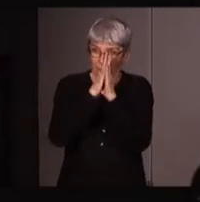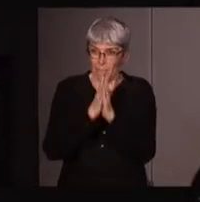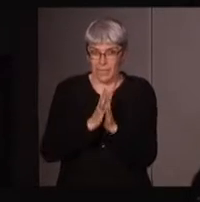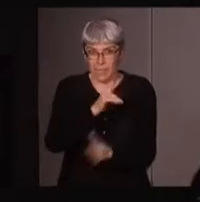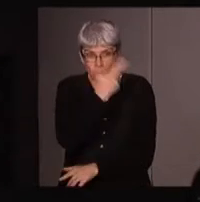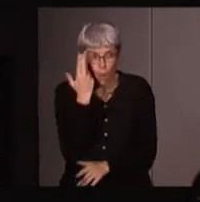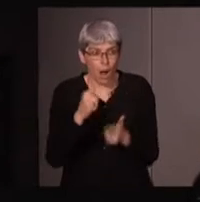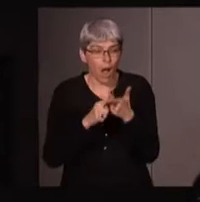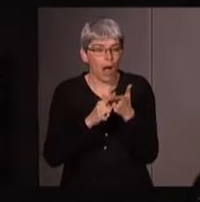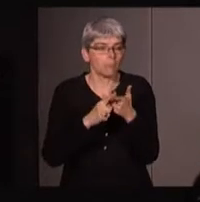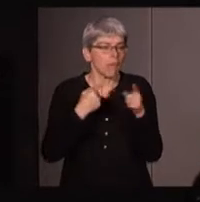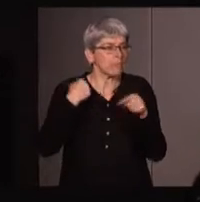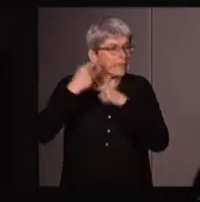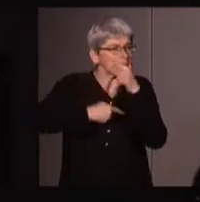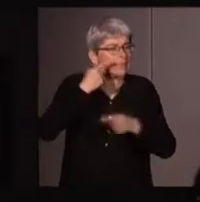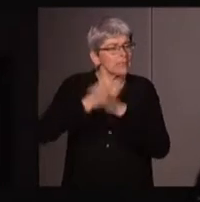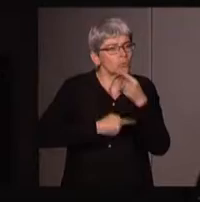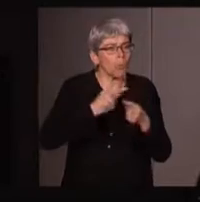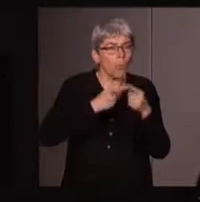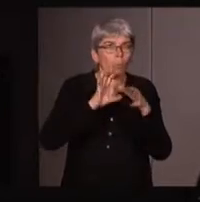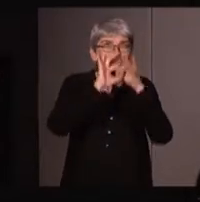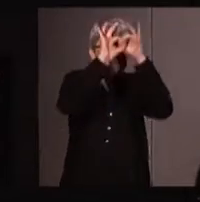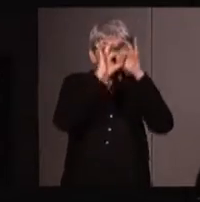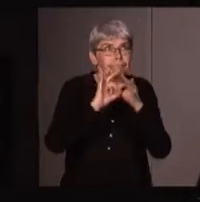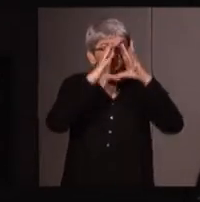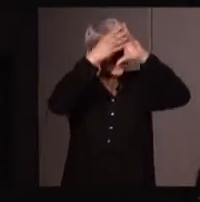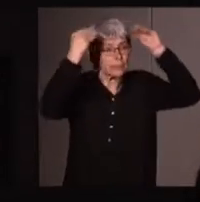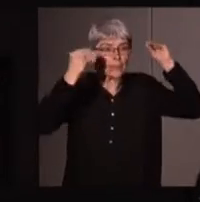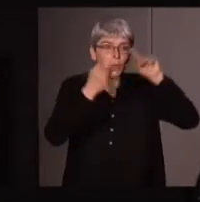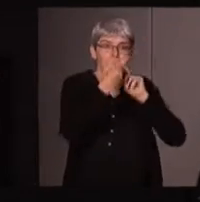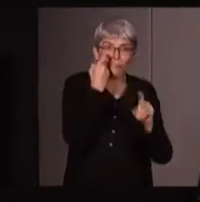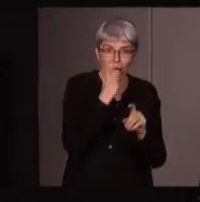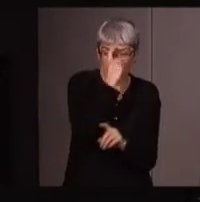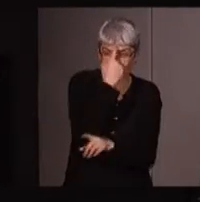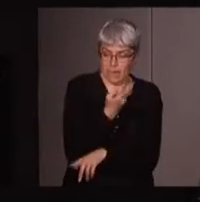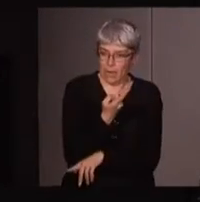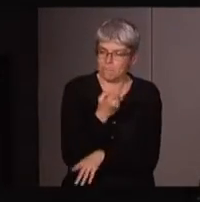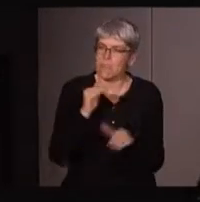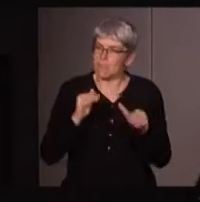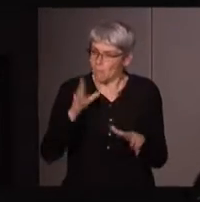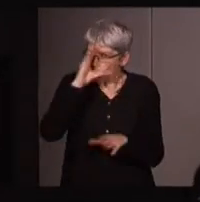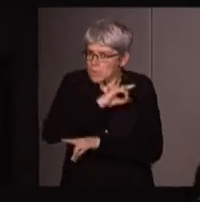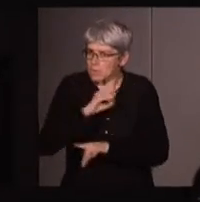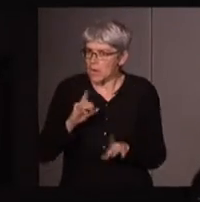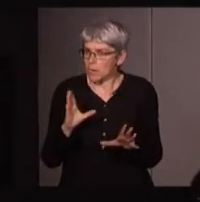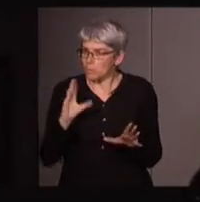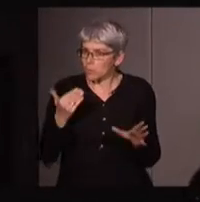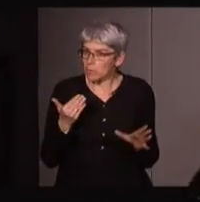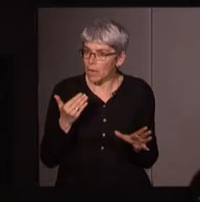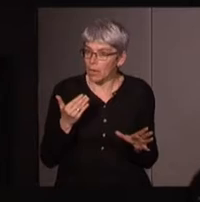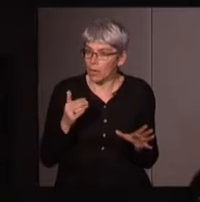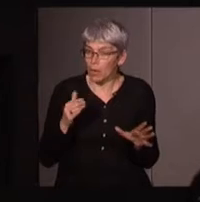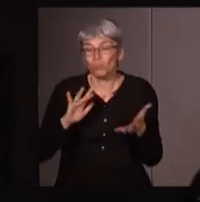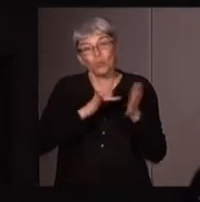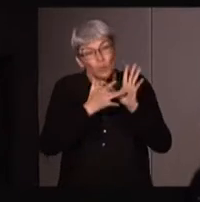ou encore aux traditions spirituelles des indiens américains. Mais déjà, je pense que ça change un tout petit peu la donne que de se rappeler que, bon, déjà, ce n pas l